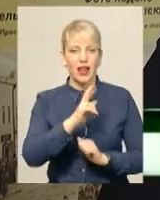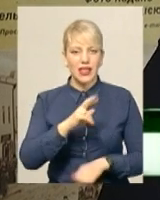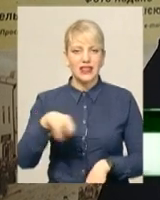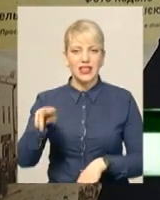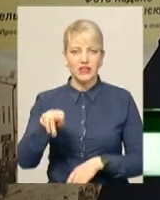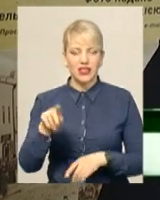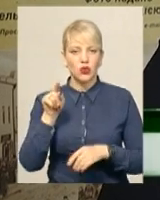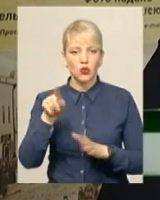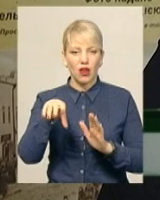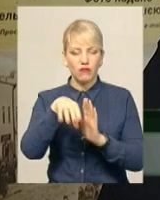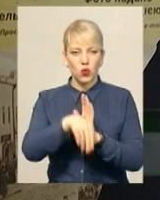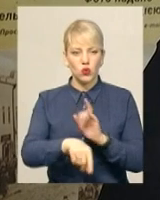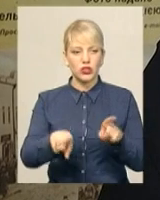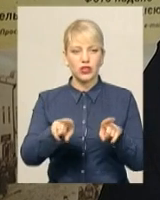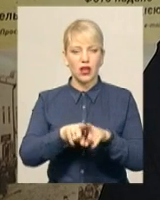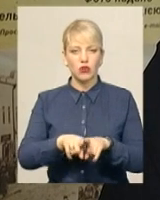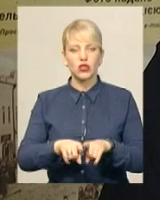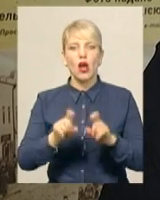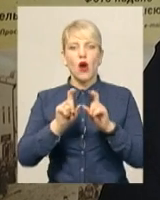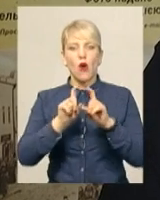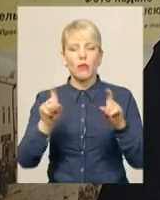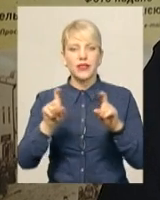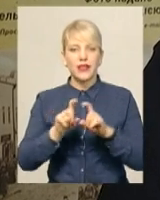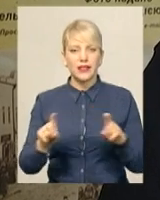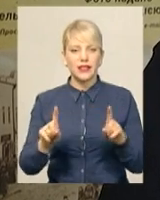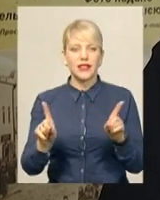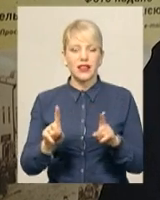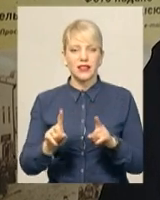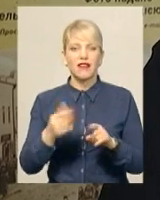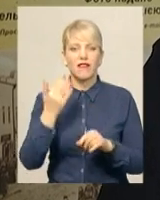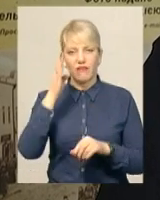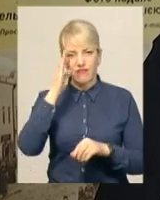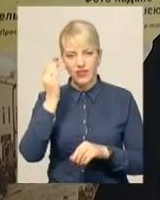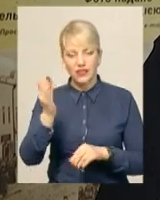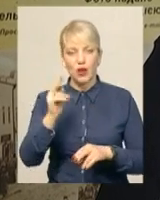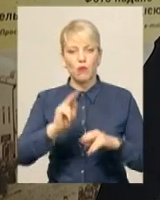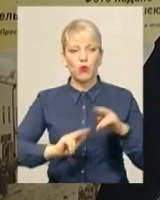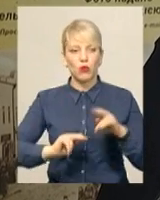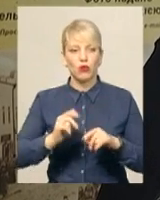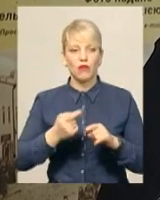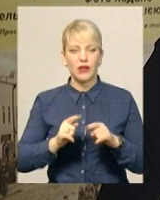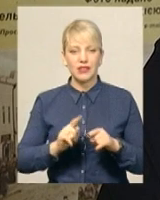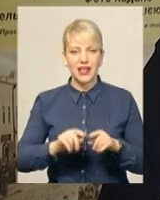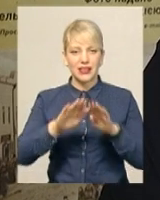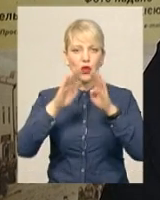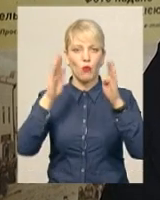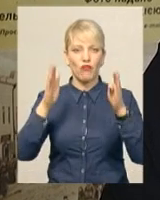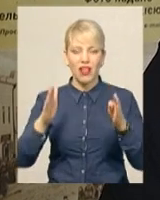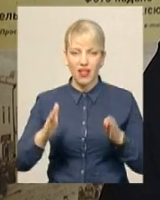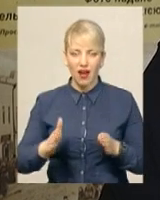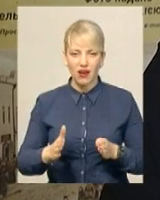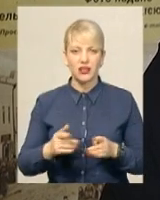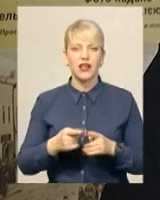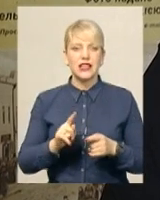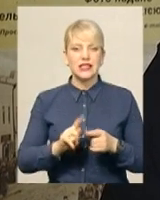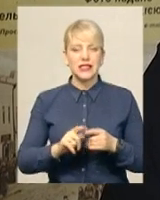І туди включені також об'єкти, які він побудував. Це Триумфальна арка, це